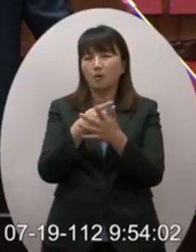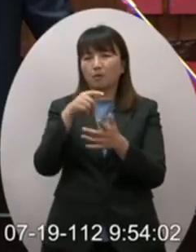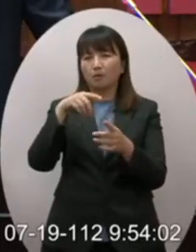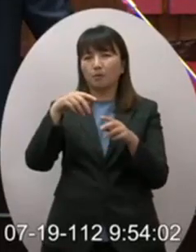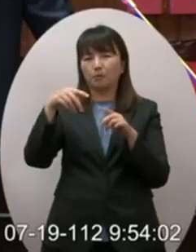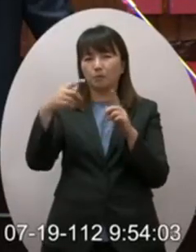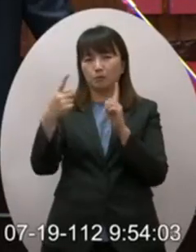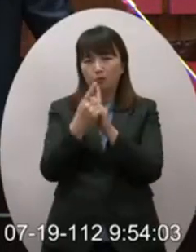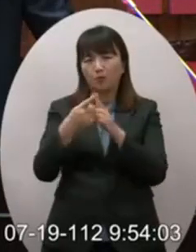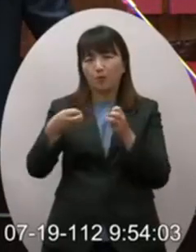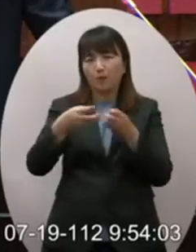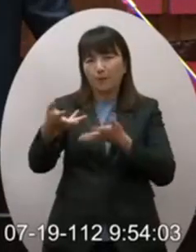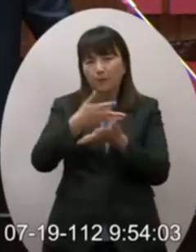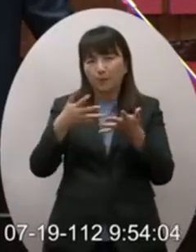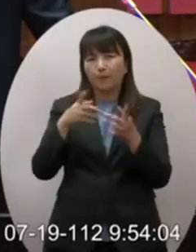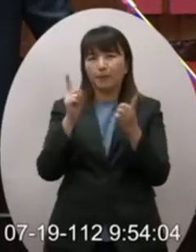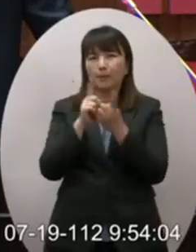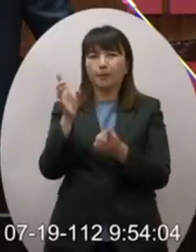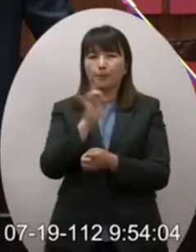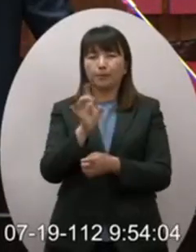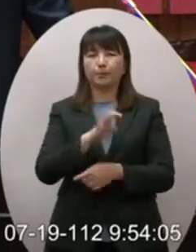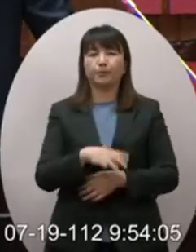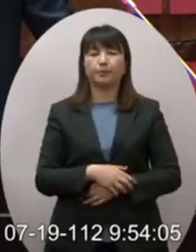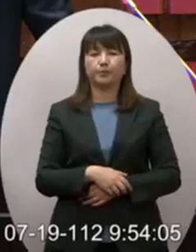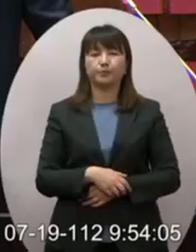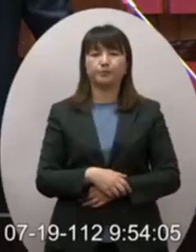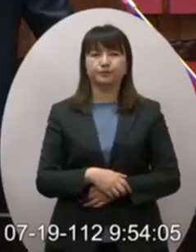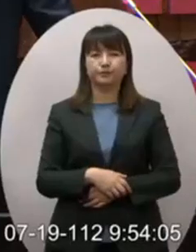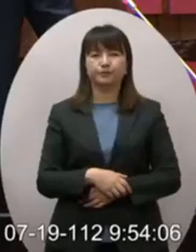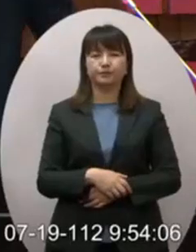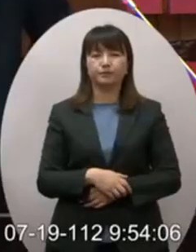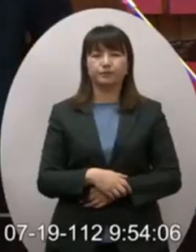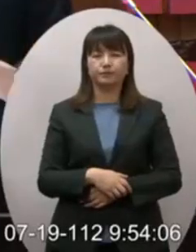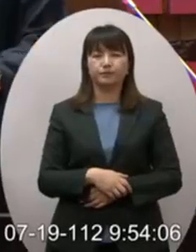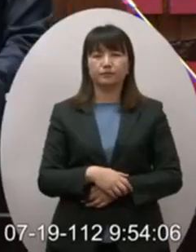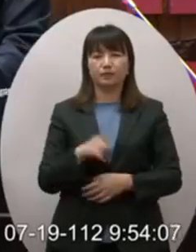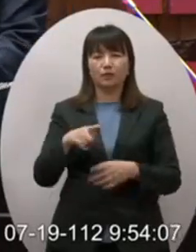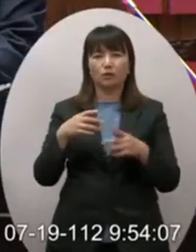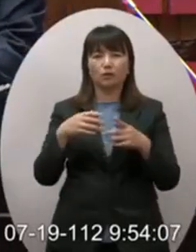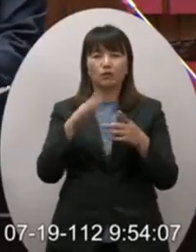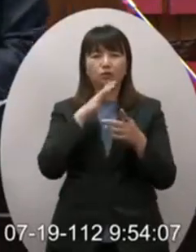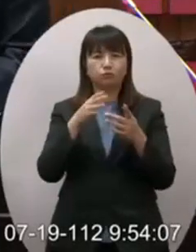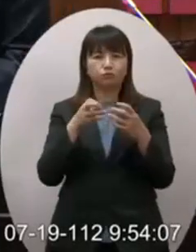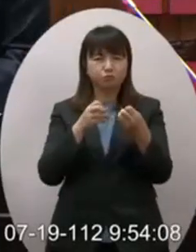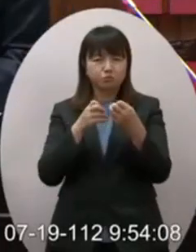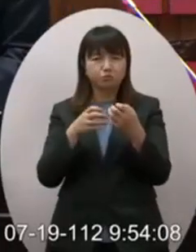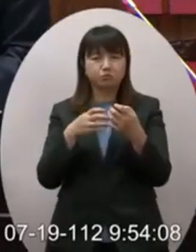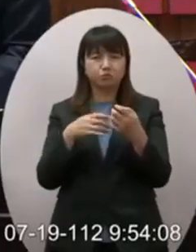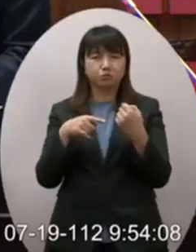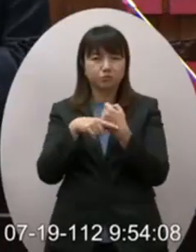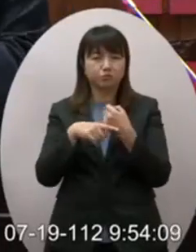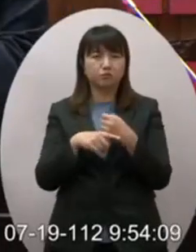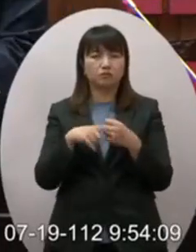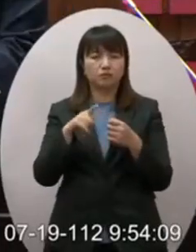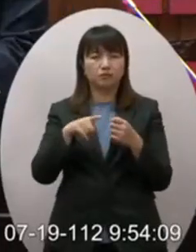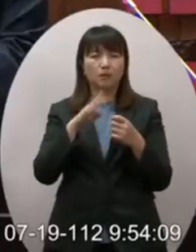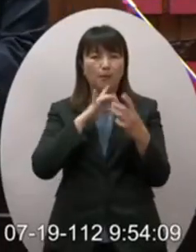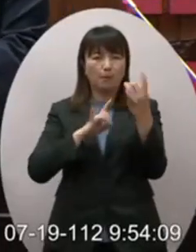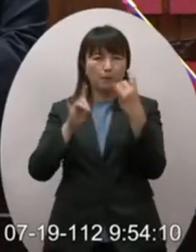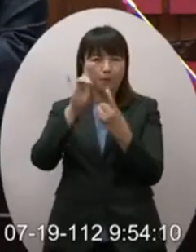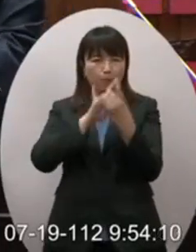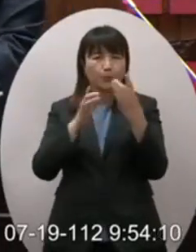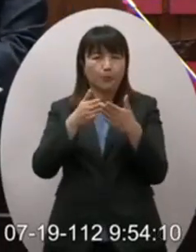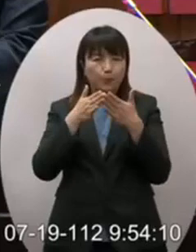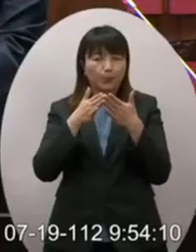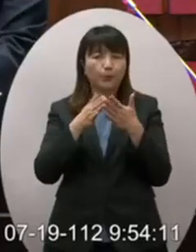懇雙邊的談判啦金貿談判你沒有參加過這一個金貿談判我們的團隊的談判基本上院長談判耳魚我